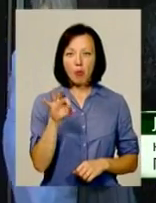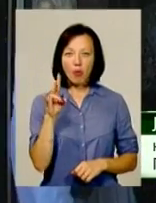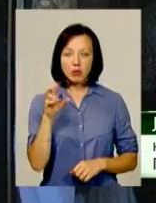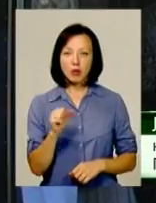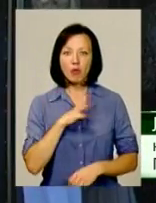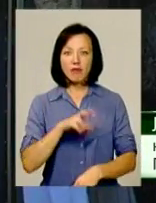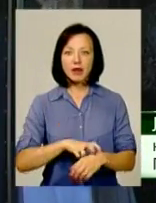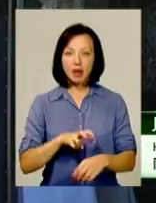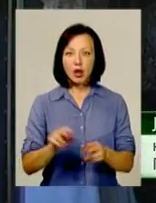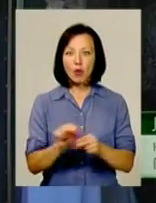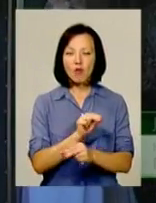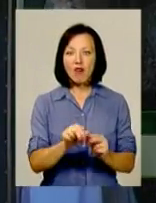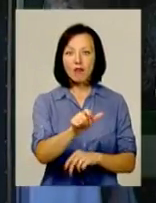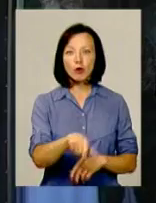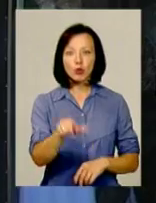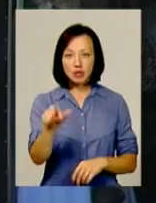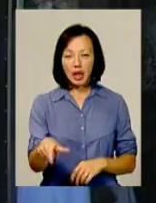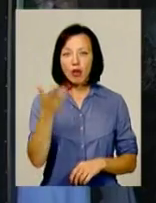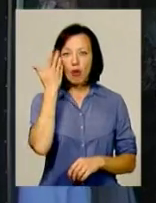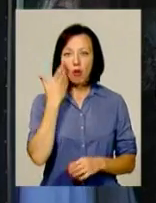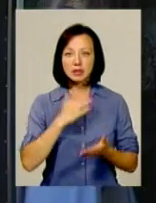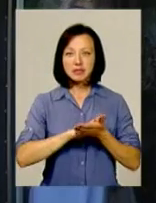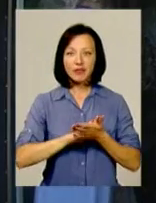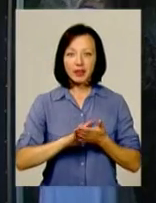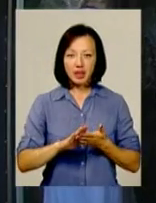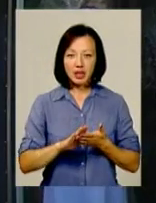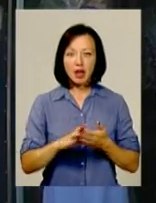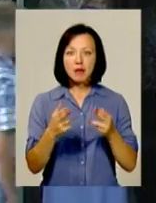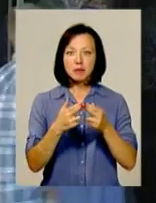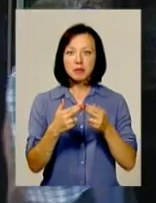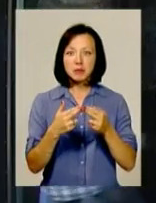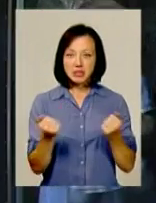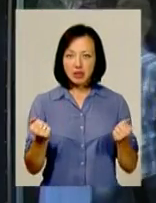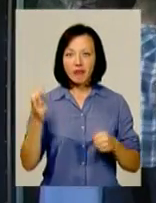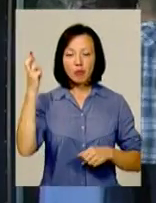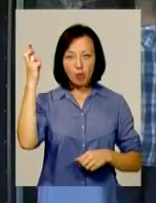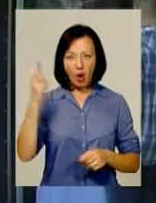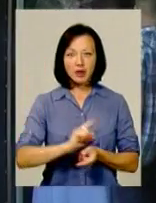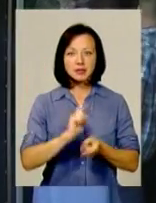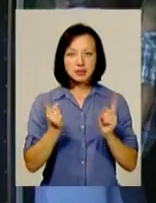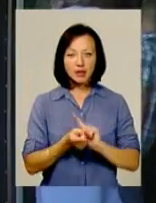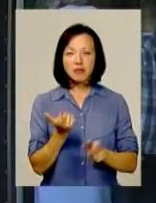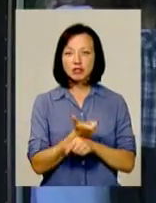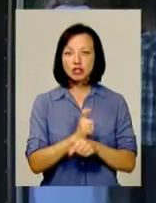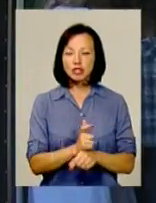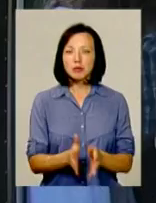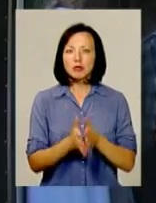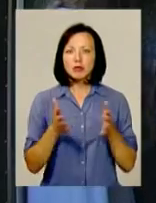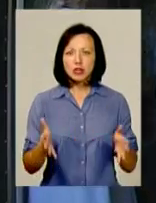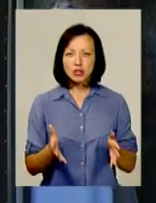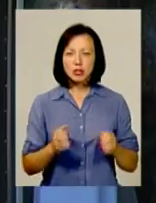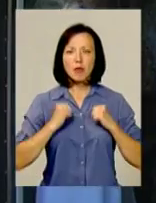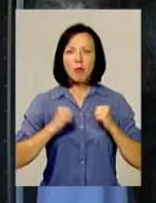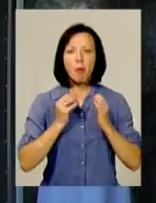був лікарем, лікував людей. І коли святий пізнав Бога, він став ще більше, ревніше молитися до